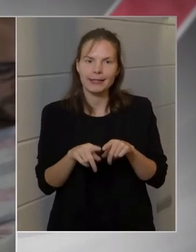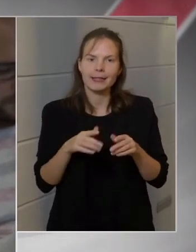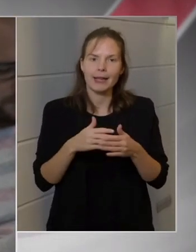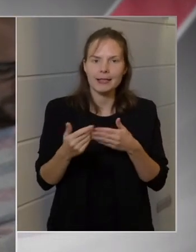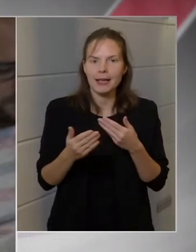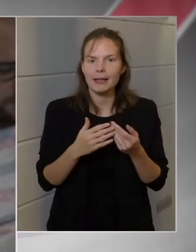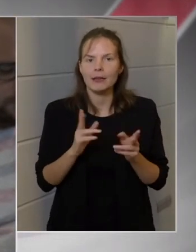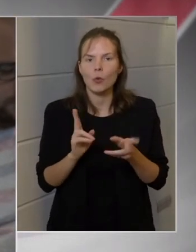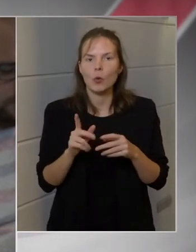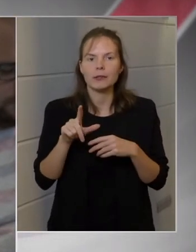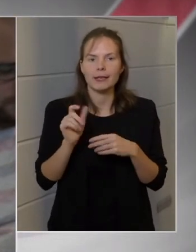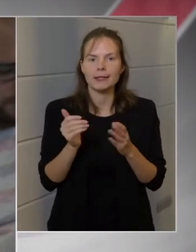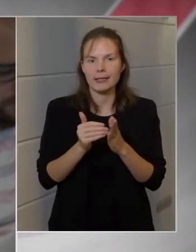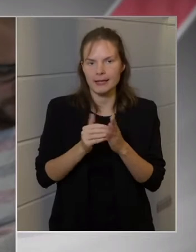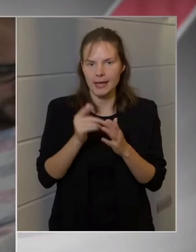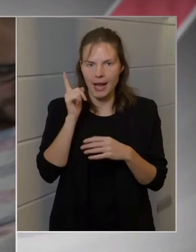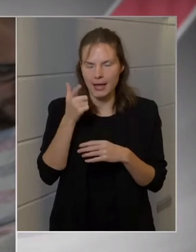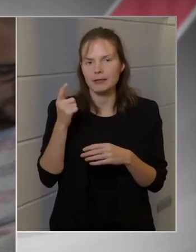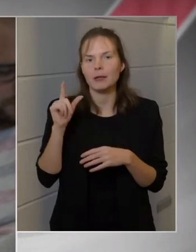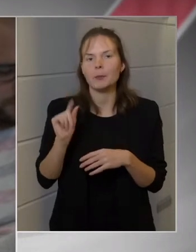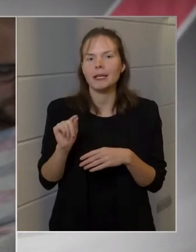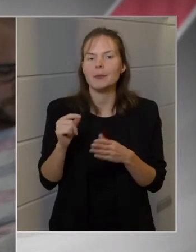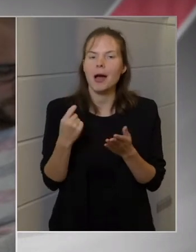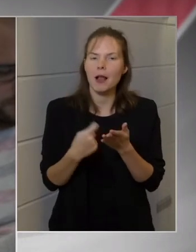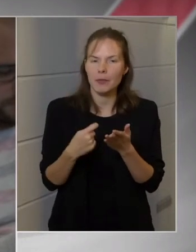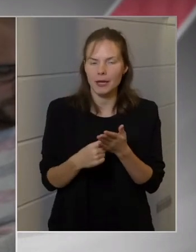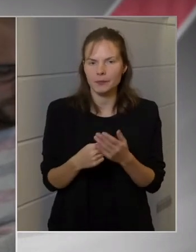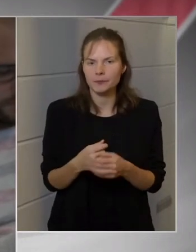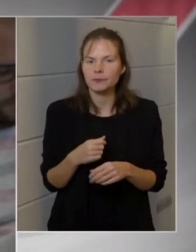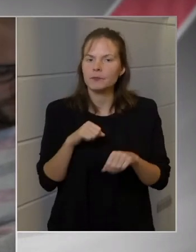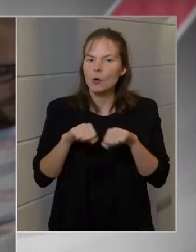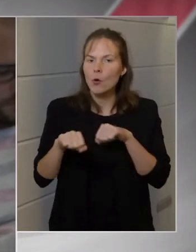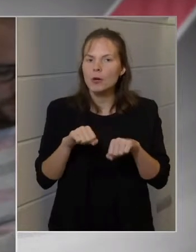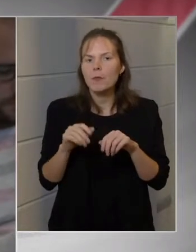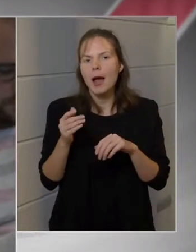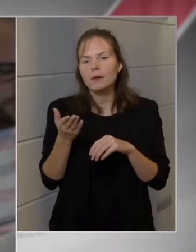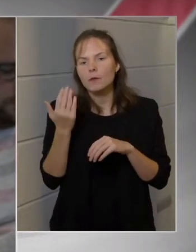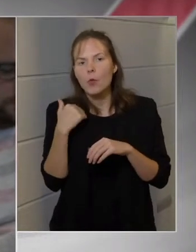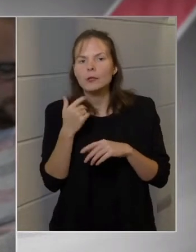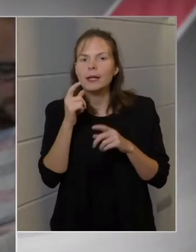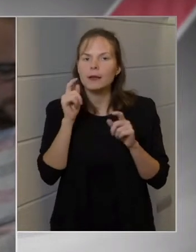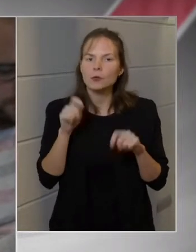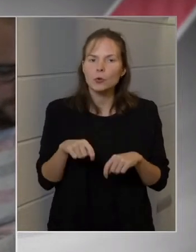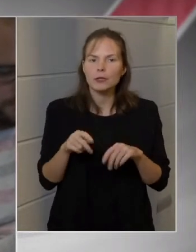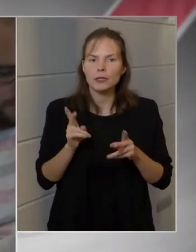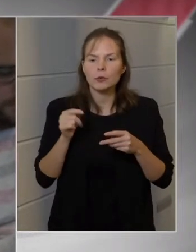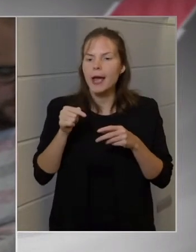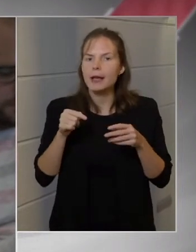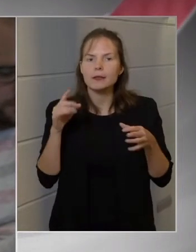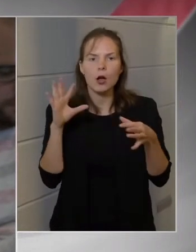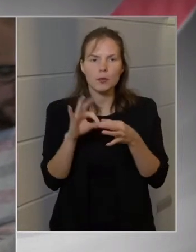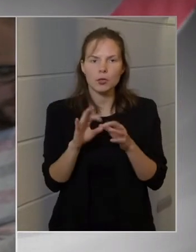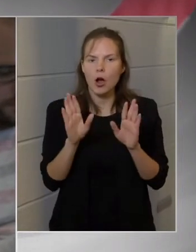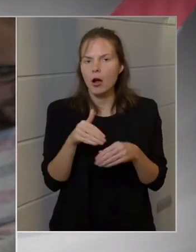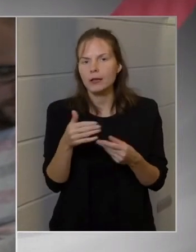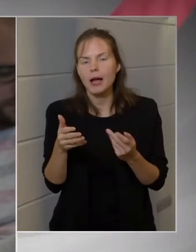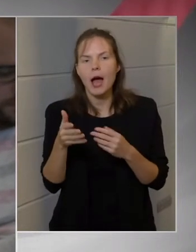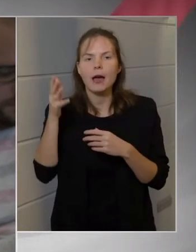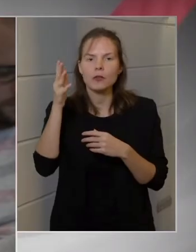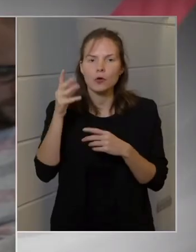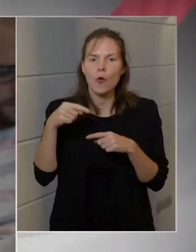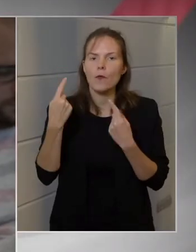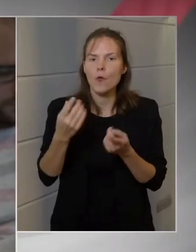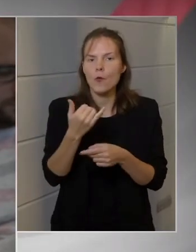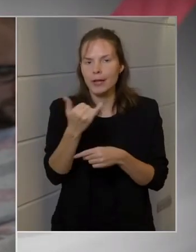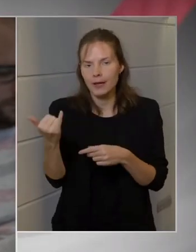200 ezeres lesz a minimálbér. A kormány döntötte arról, hogy ehhez kapcsolódva akár jövőre 22